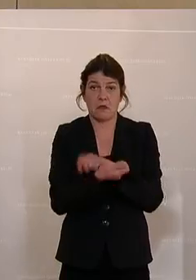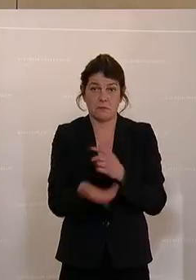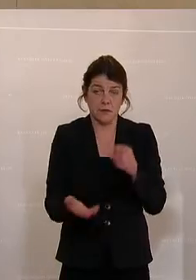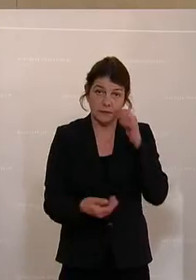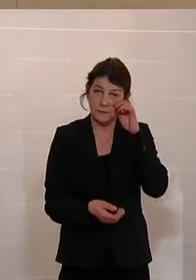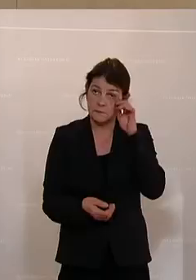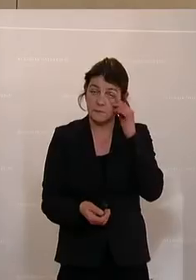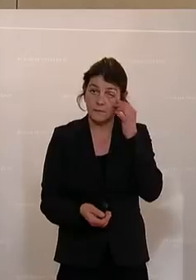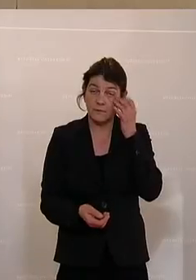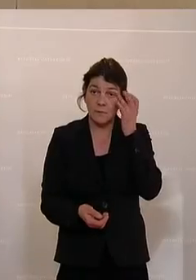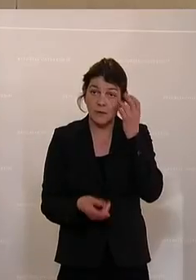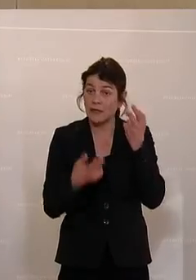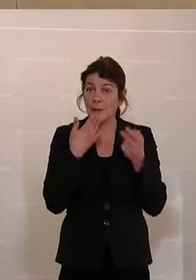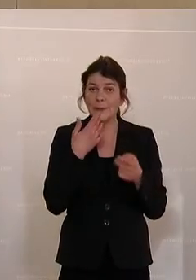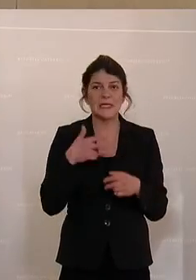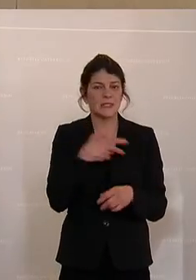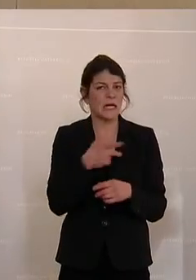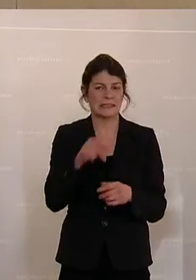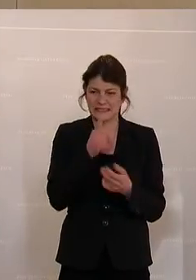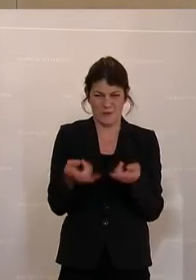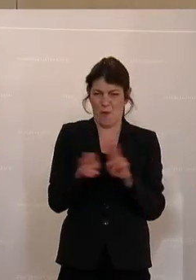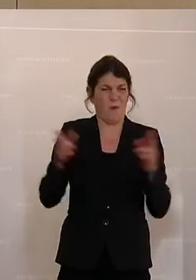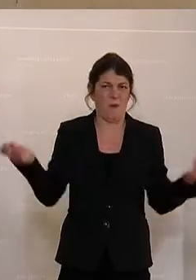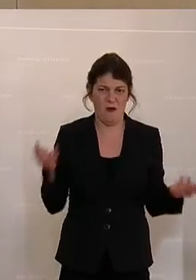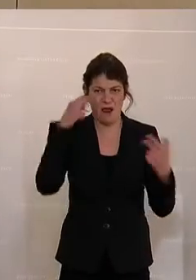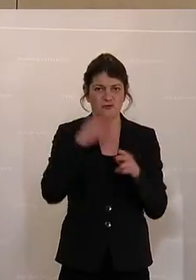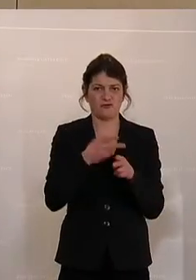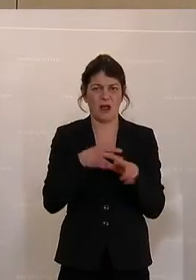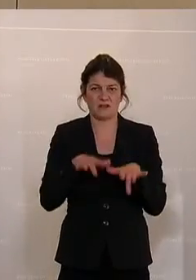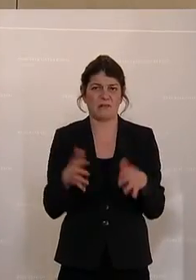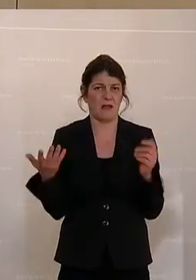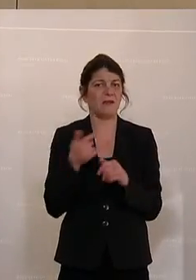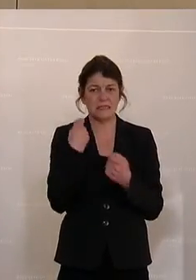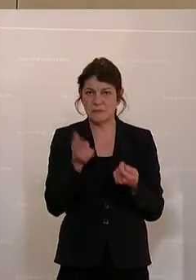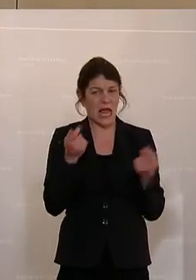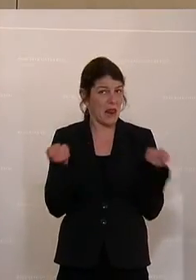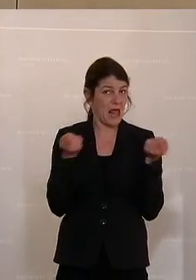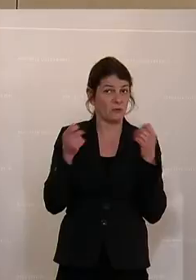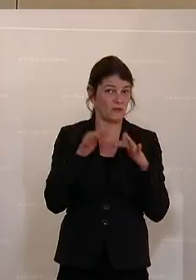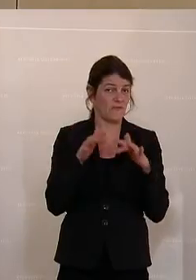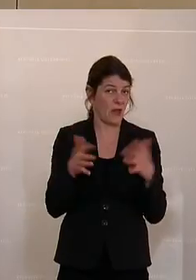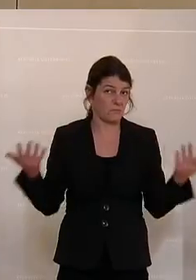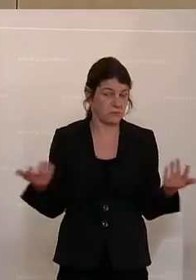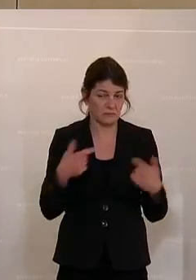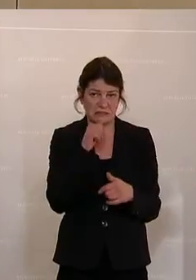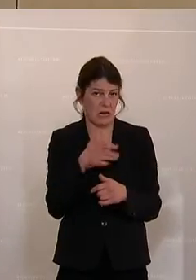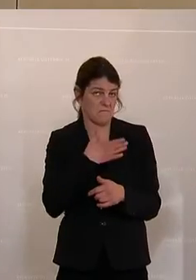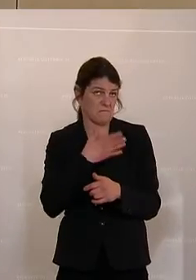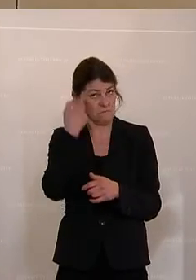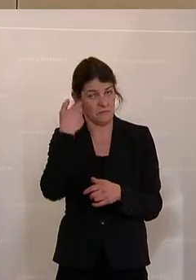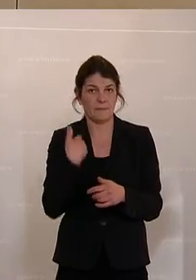Das ist nicht sozial, das ist auch nicht öko, Herr Staatssekretär. Da gibt es auch keinen Lenkungseffekt. Das ist nicht in unserem Sinne.